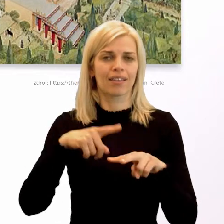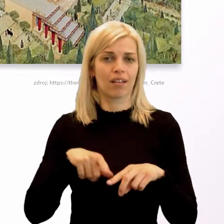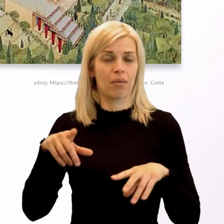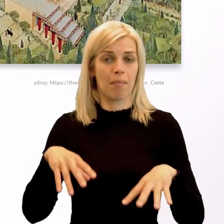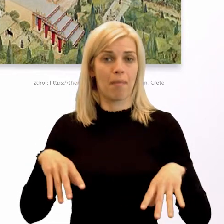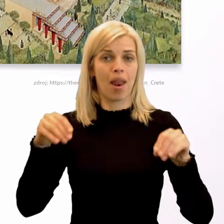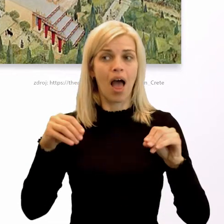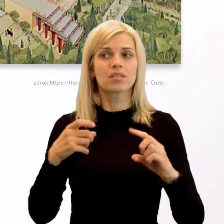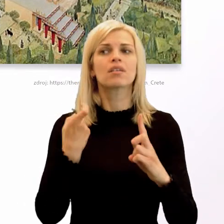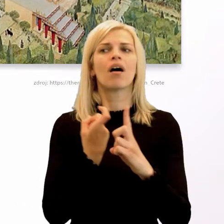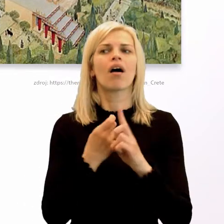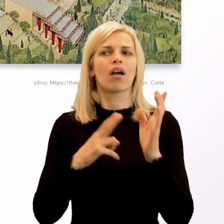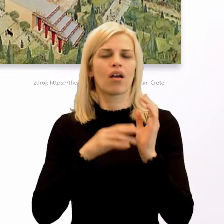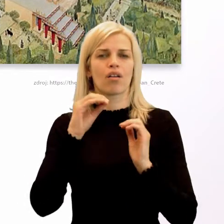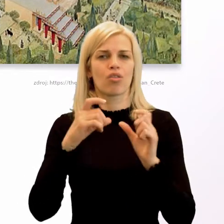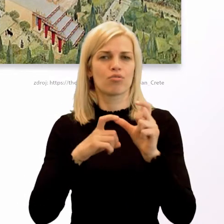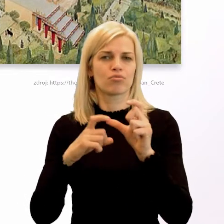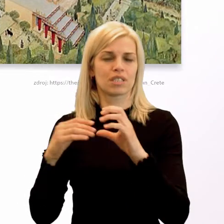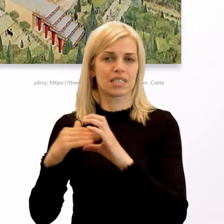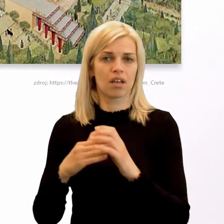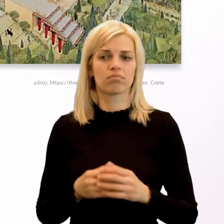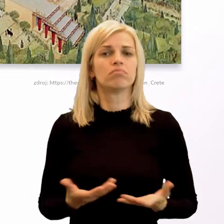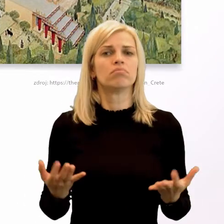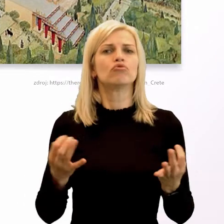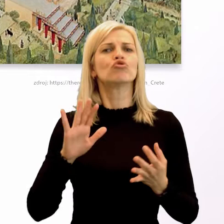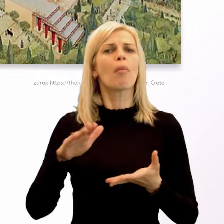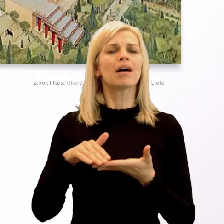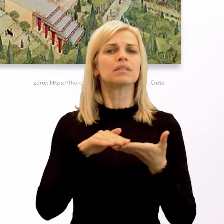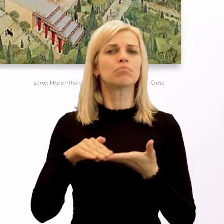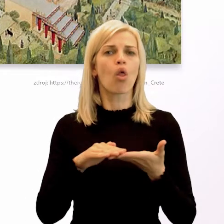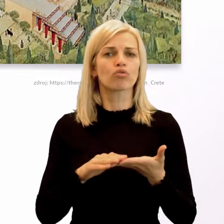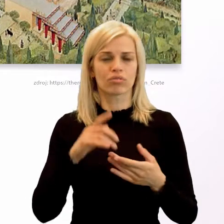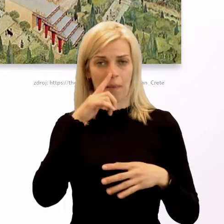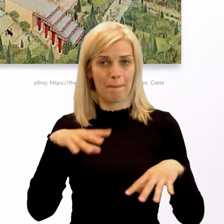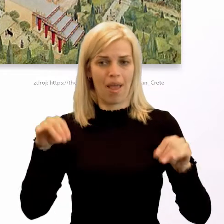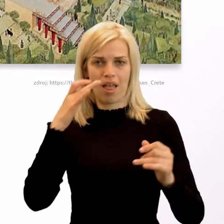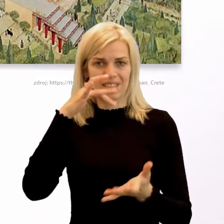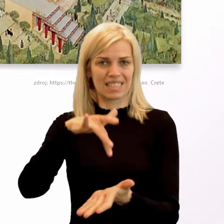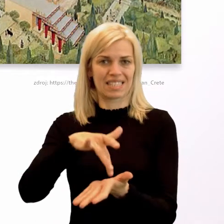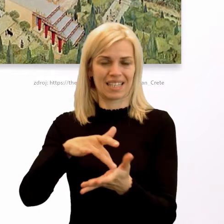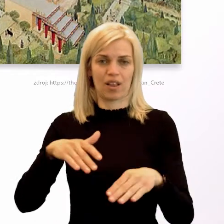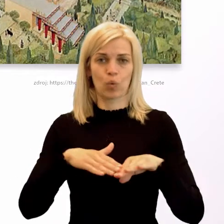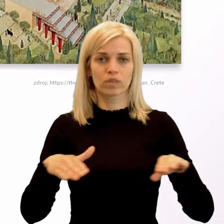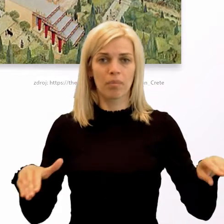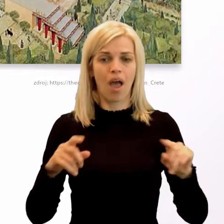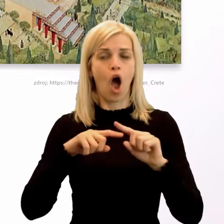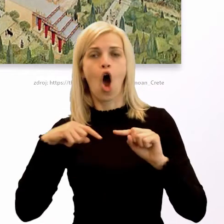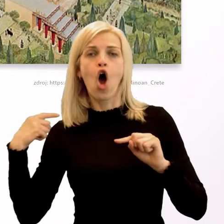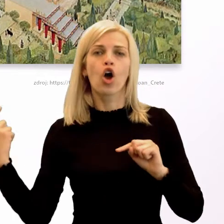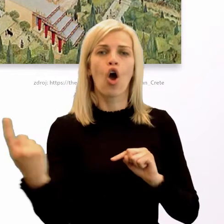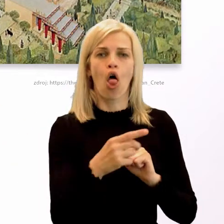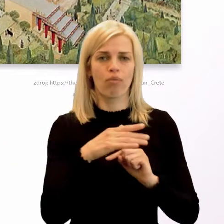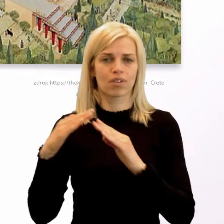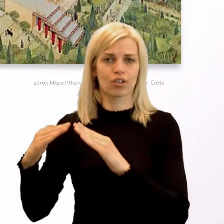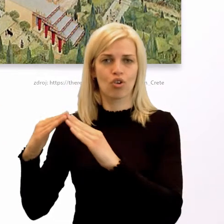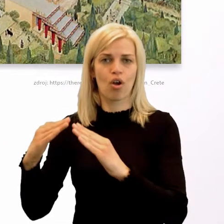Knose. Pozrime sa, čo majú spoločné. Palác leží v strede územia, okolo neho sú rozmistnené